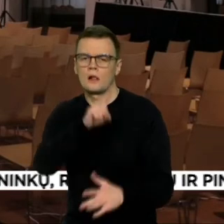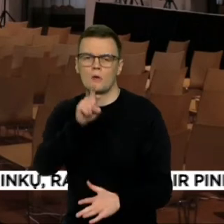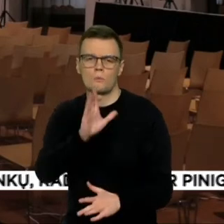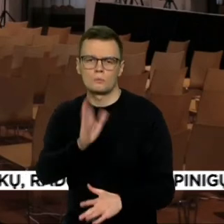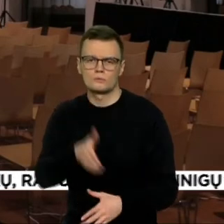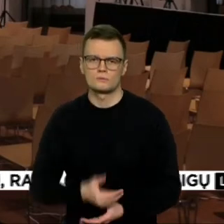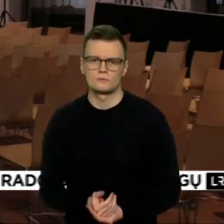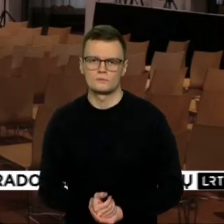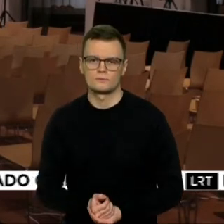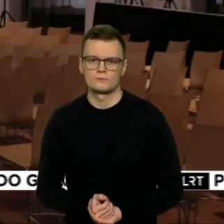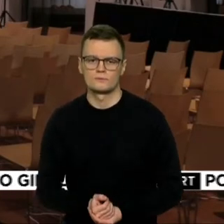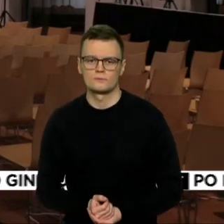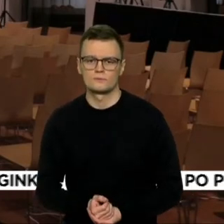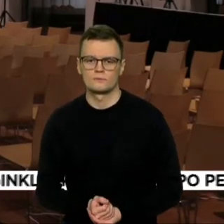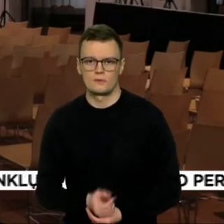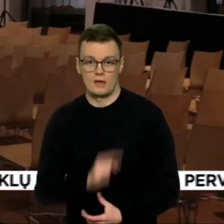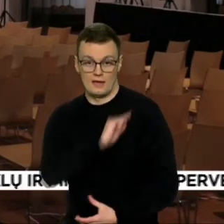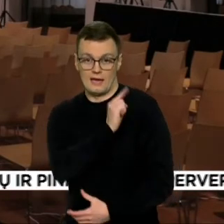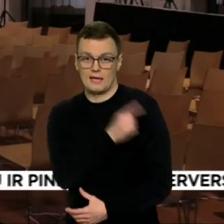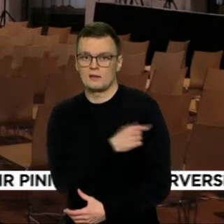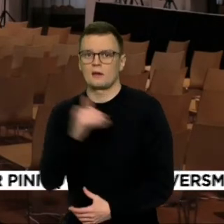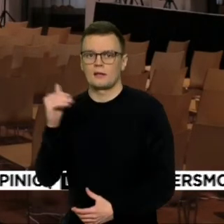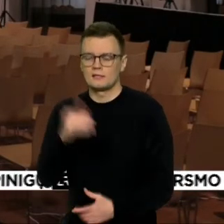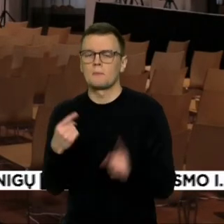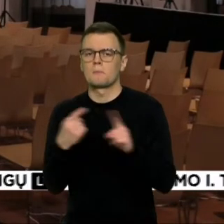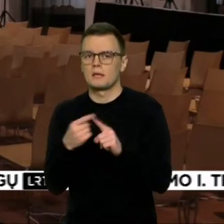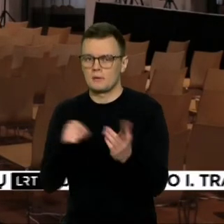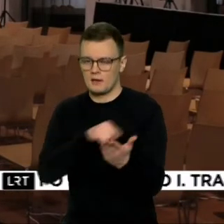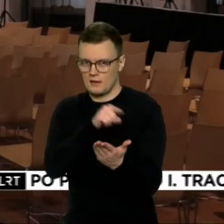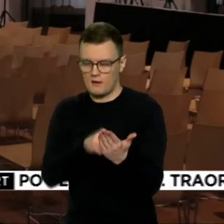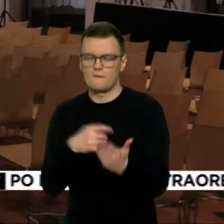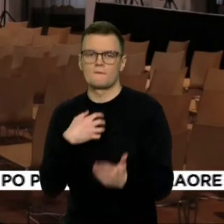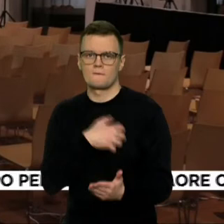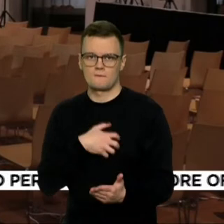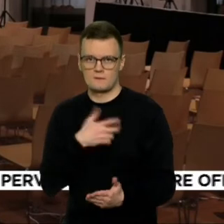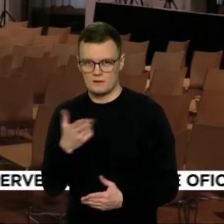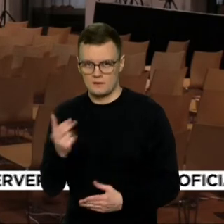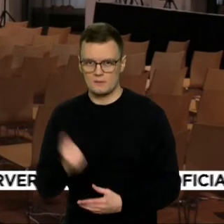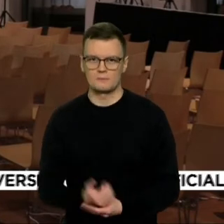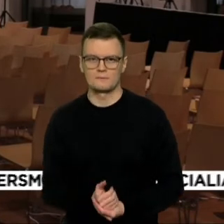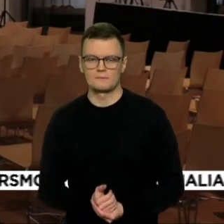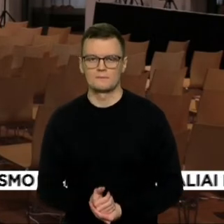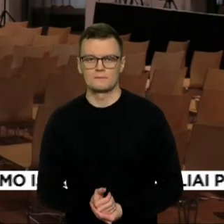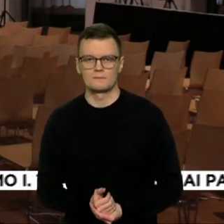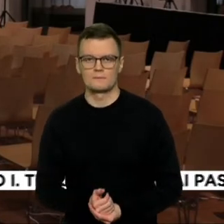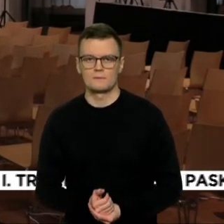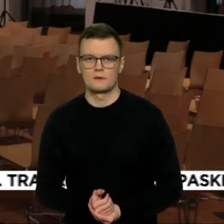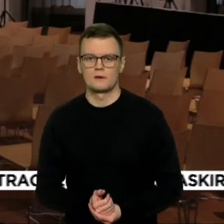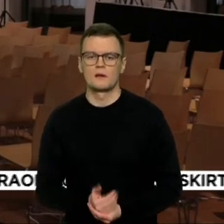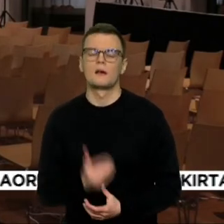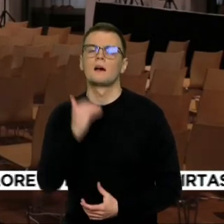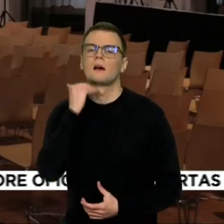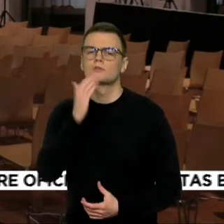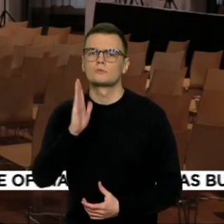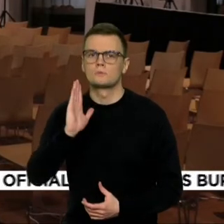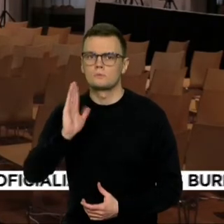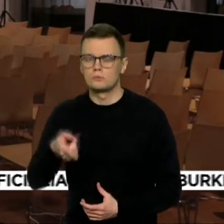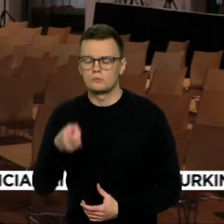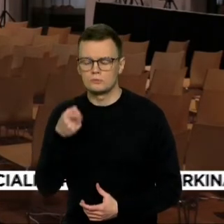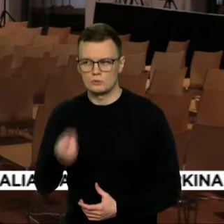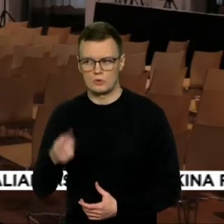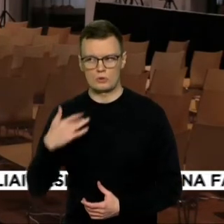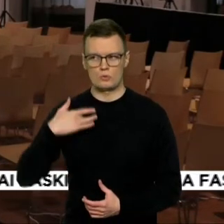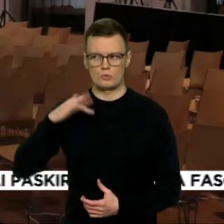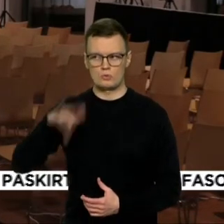Taip, energetikos krizė yra pirmasis klausimas ir, aišku, ko gero, girdėsime pačių aštreusių pasisakymų iš šitos